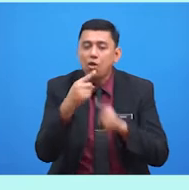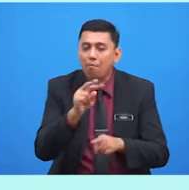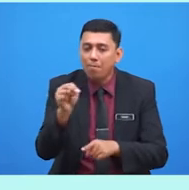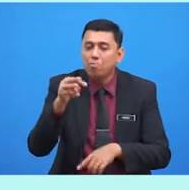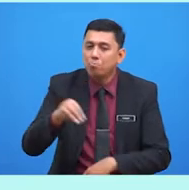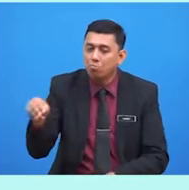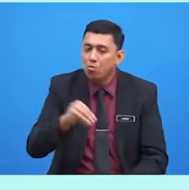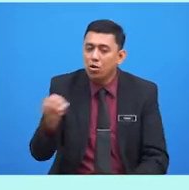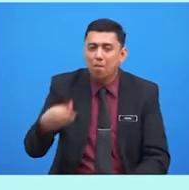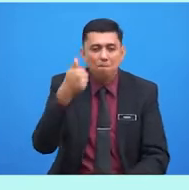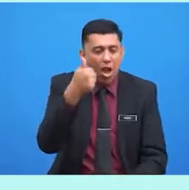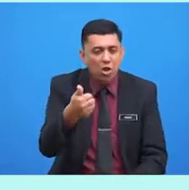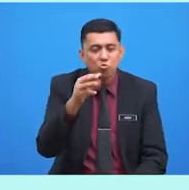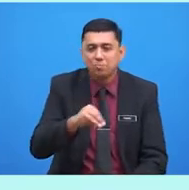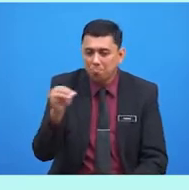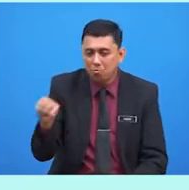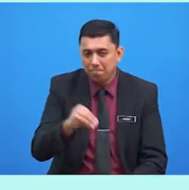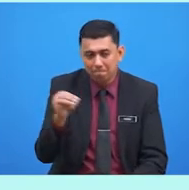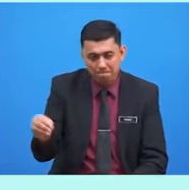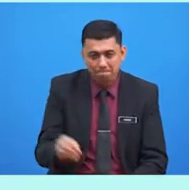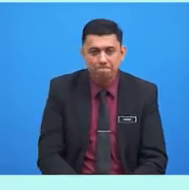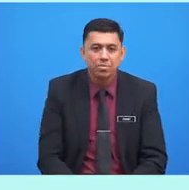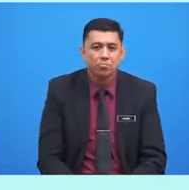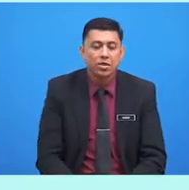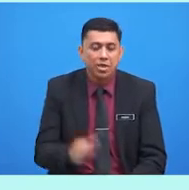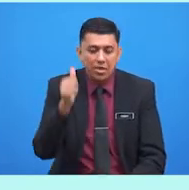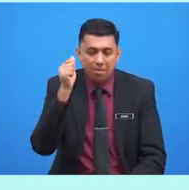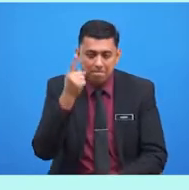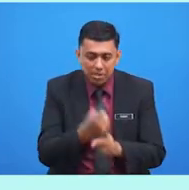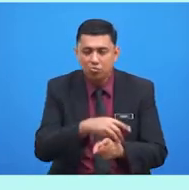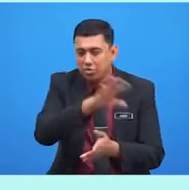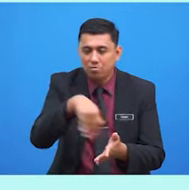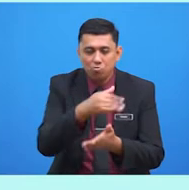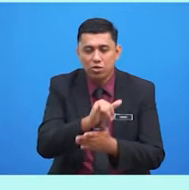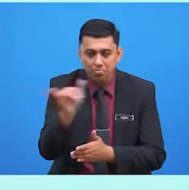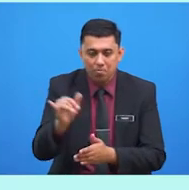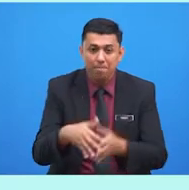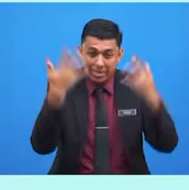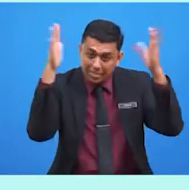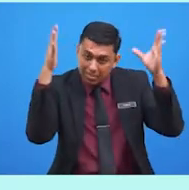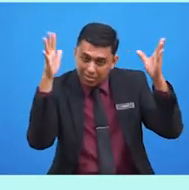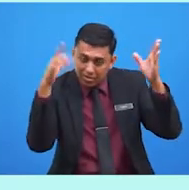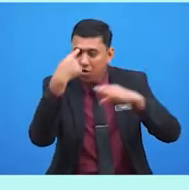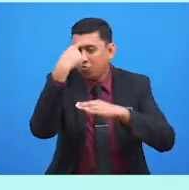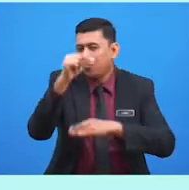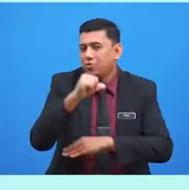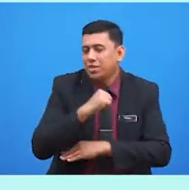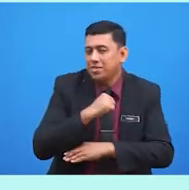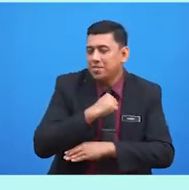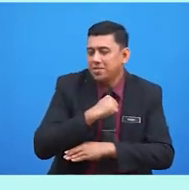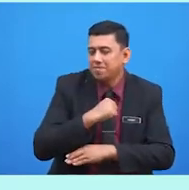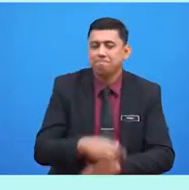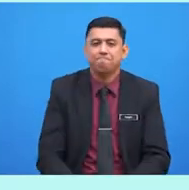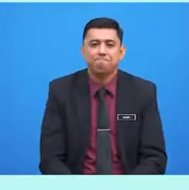-murid? Bagus murid-murid yang betul semuanya. Beri tepukan untuk diri sendiri,